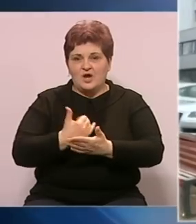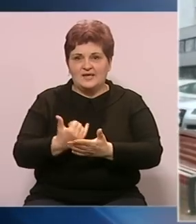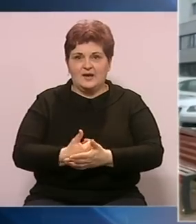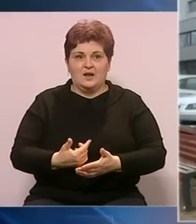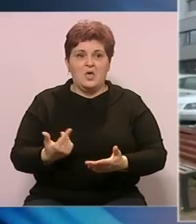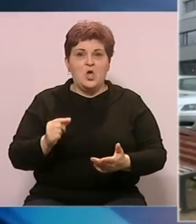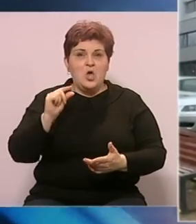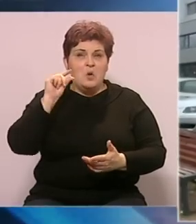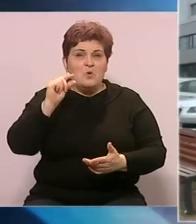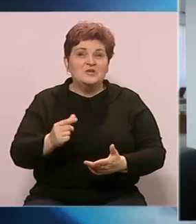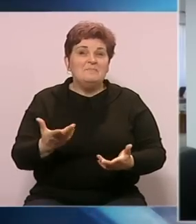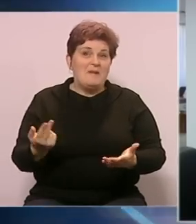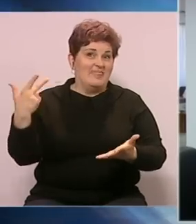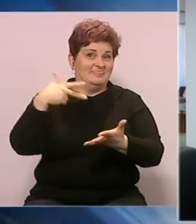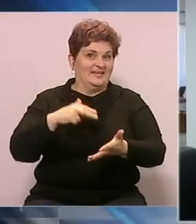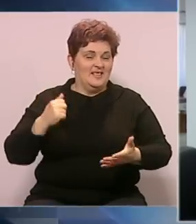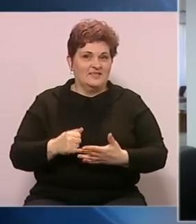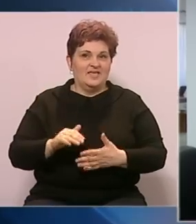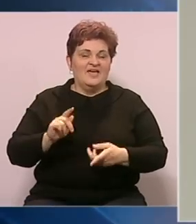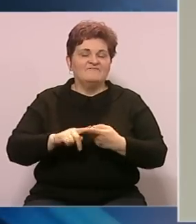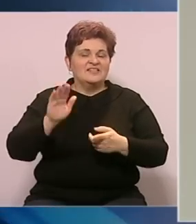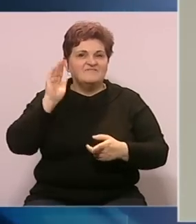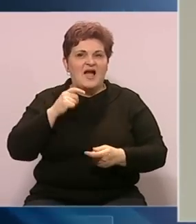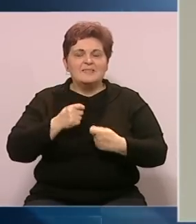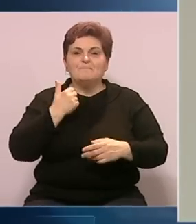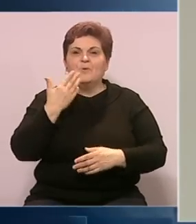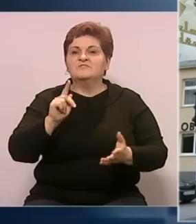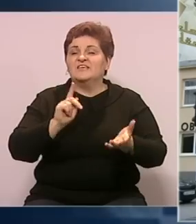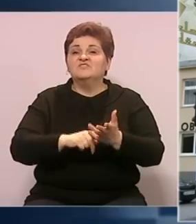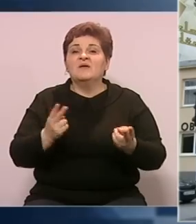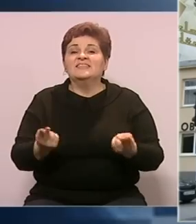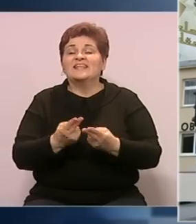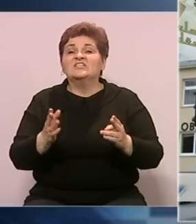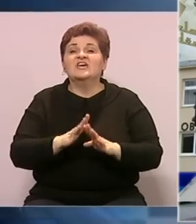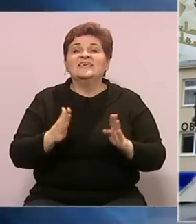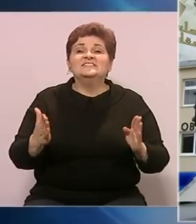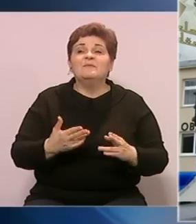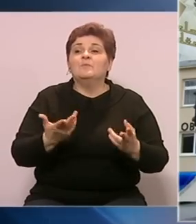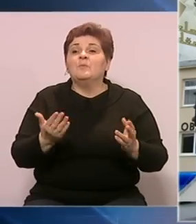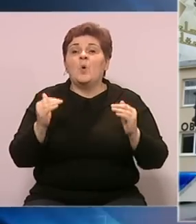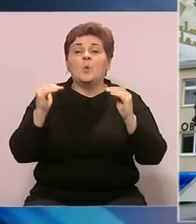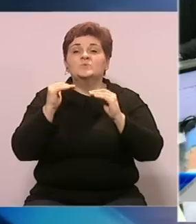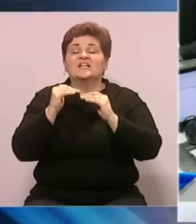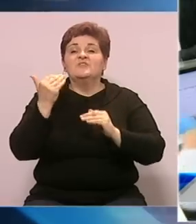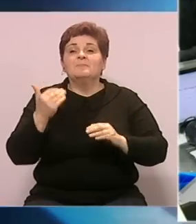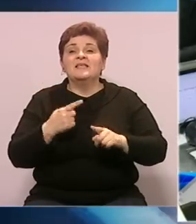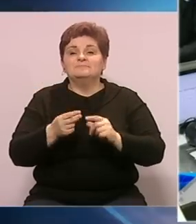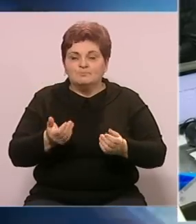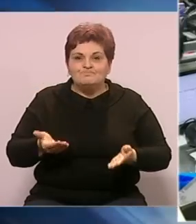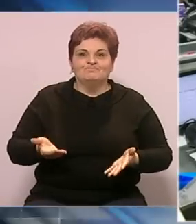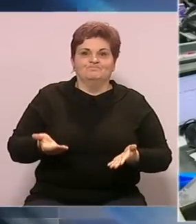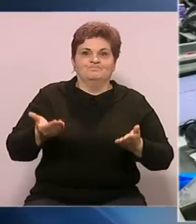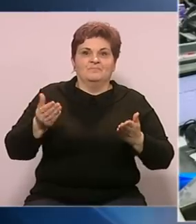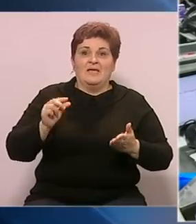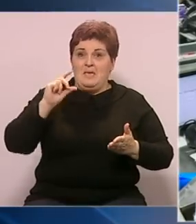Možemo minimalno 3000 marak. Federalna vlada, poslodavci i sindikat još traže svima prihvatljiv mehanizam uskladživanja plata zbog inflacije.